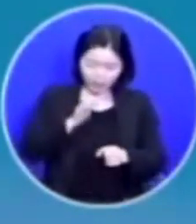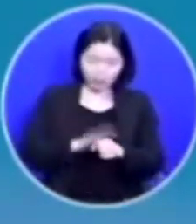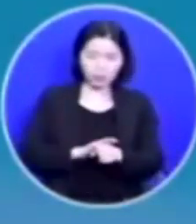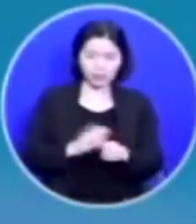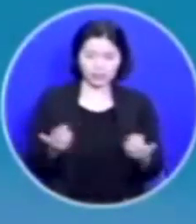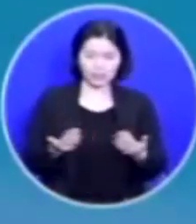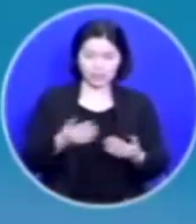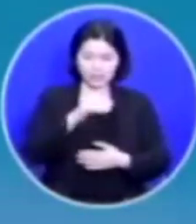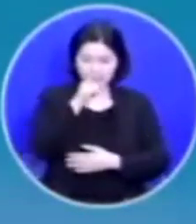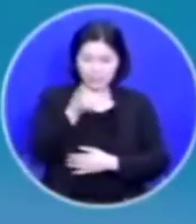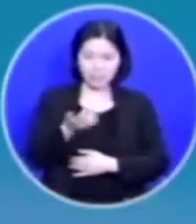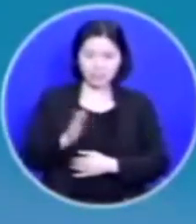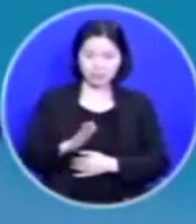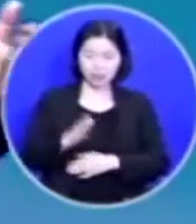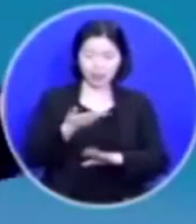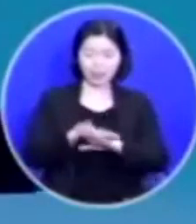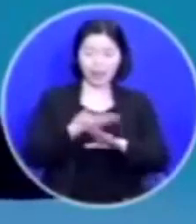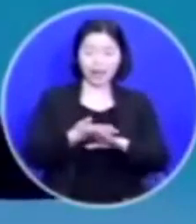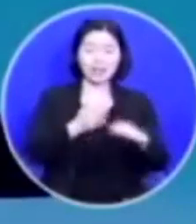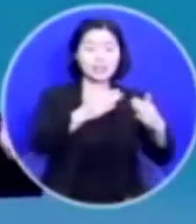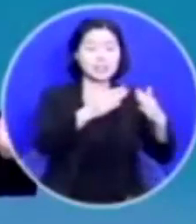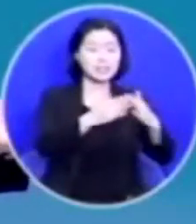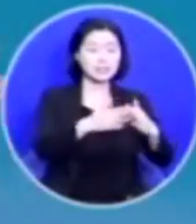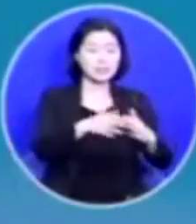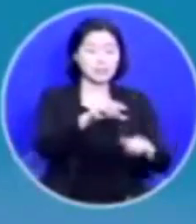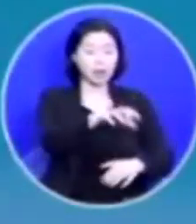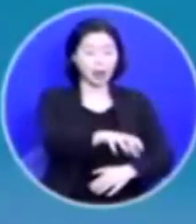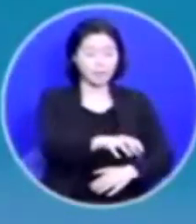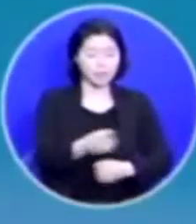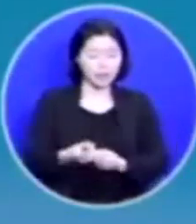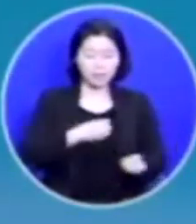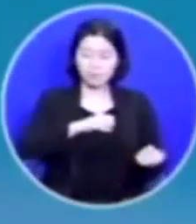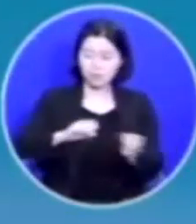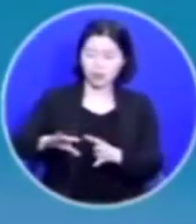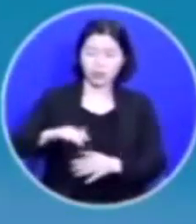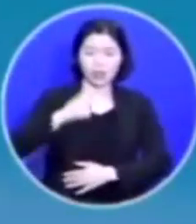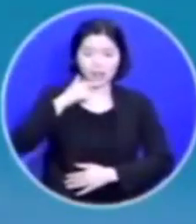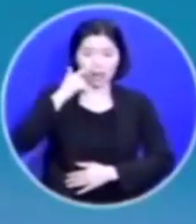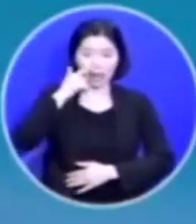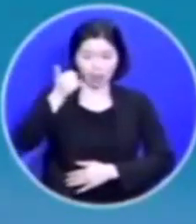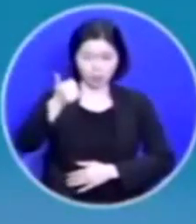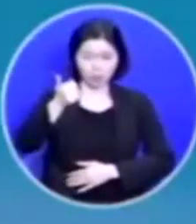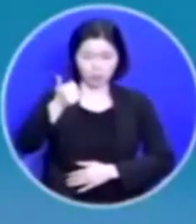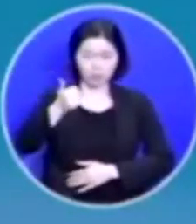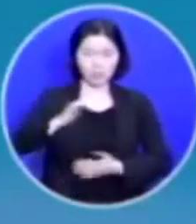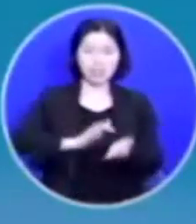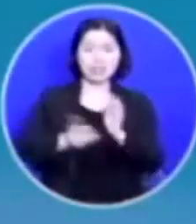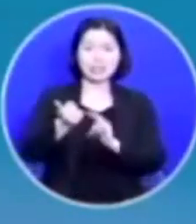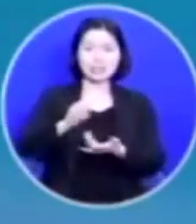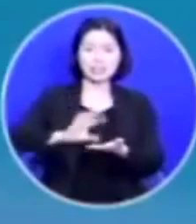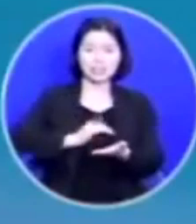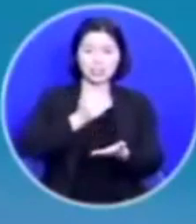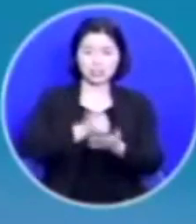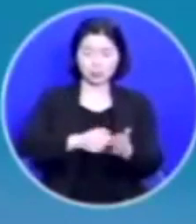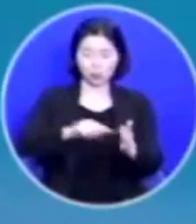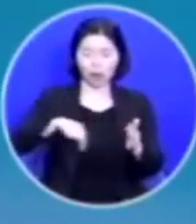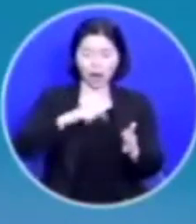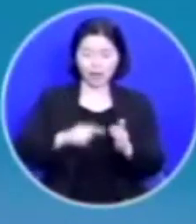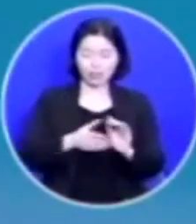남의 집 앞에 자기를 이렇게 버리던 아버지를 예수 그리스도 안에서 화해하고